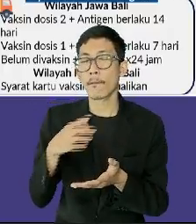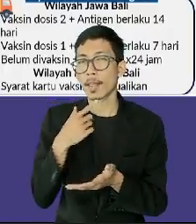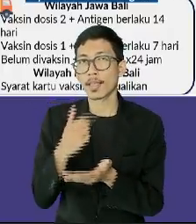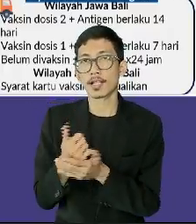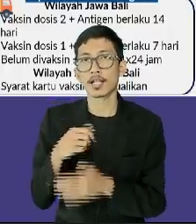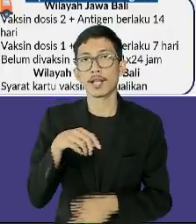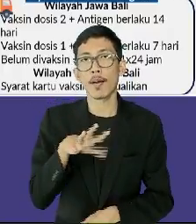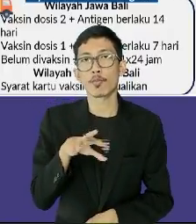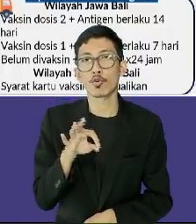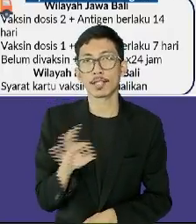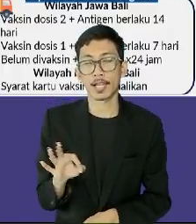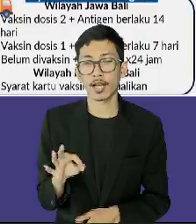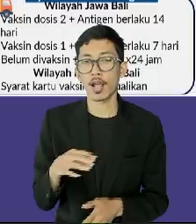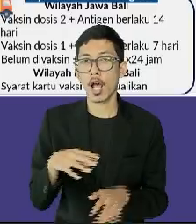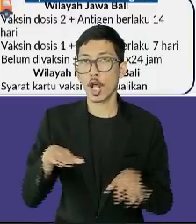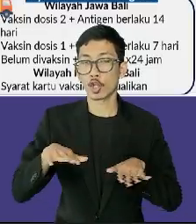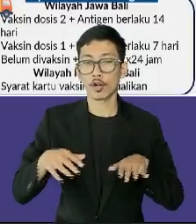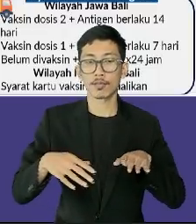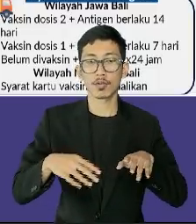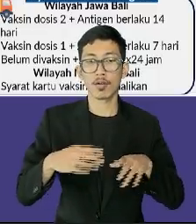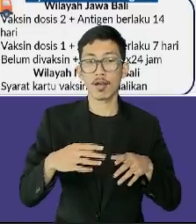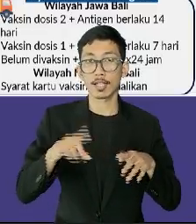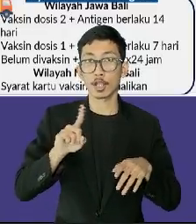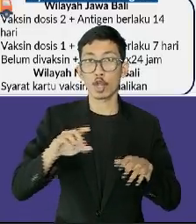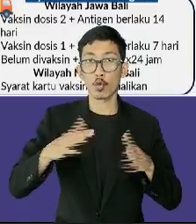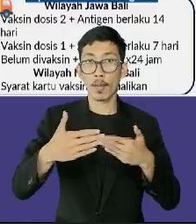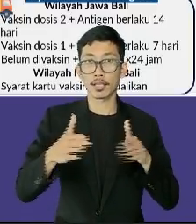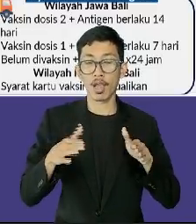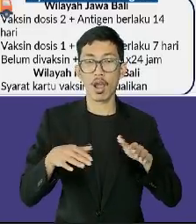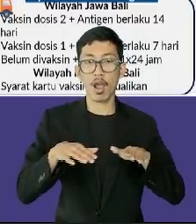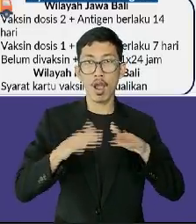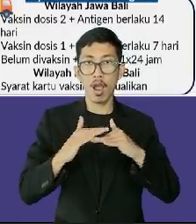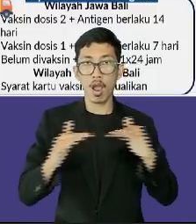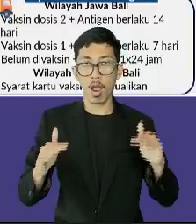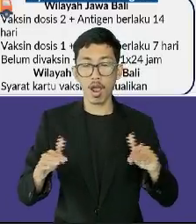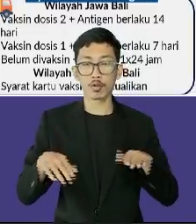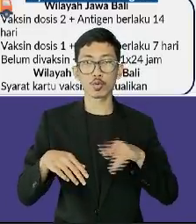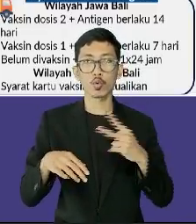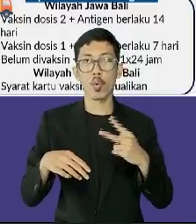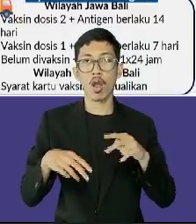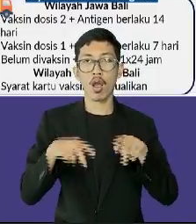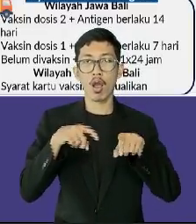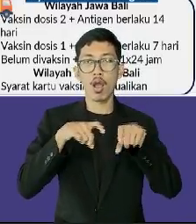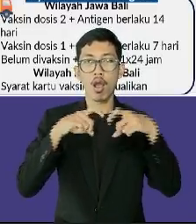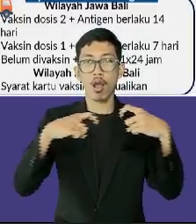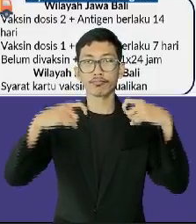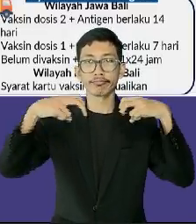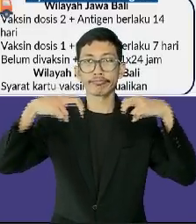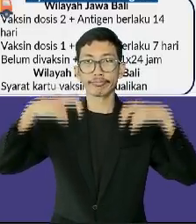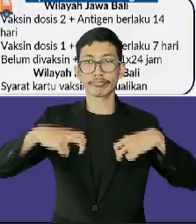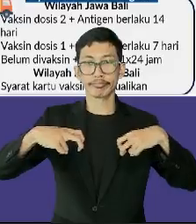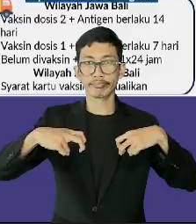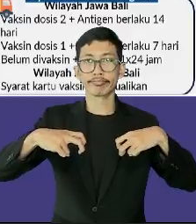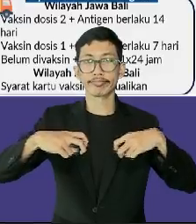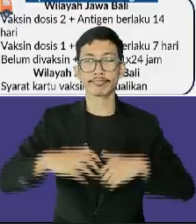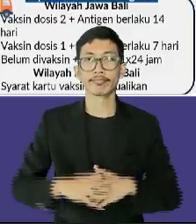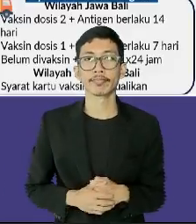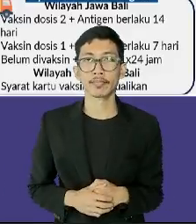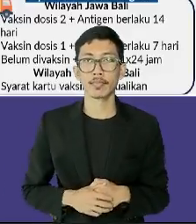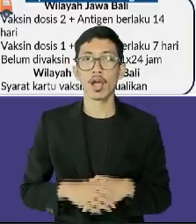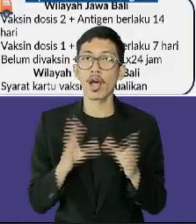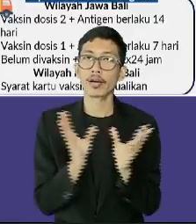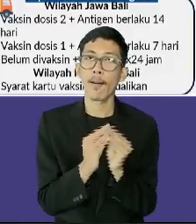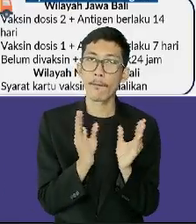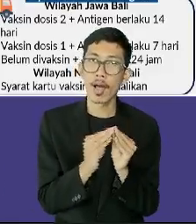2 orang per meja serta layanan delivery atau take-away. Dan yang kelima, rapat atau